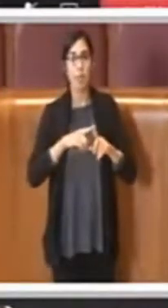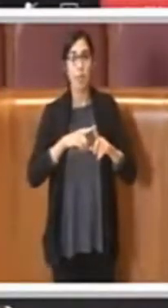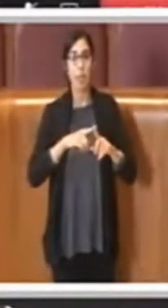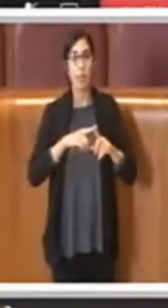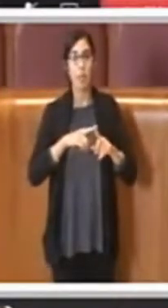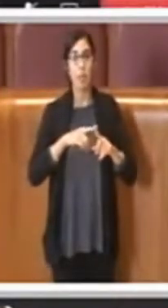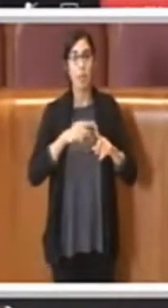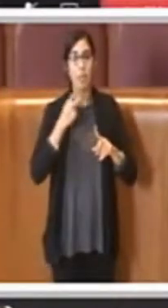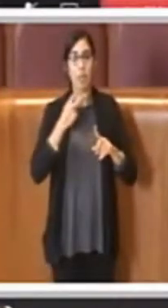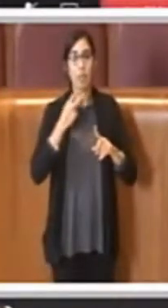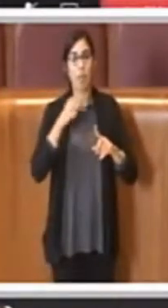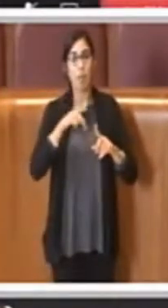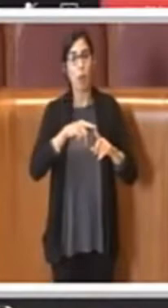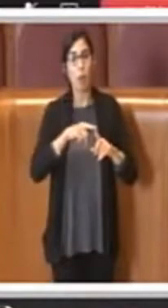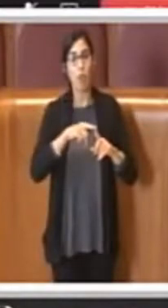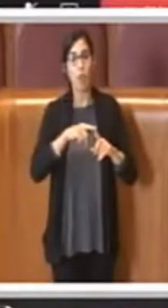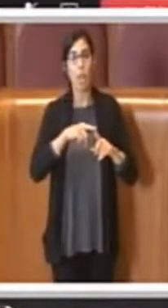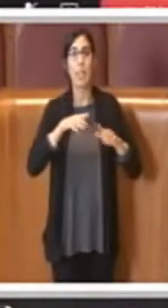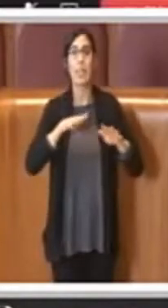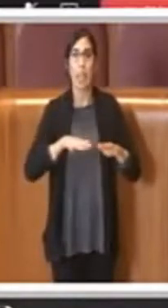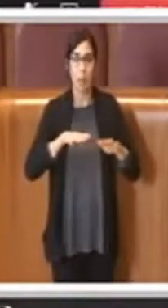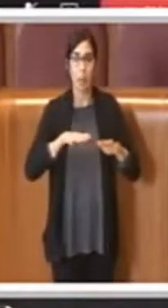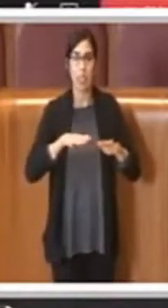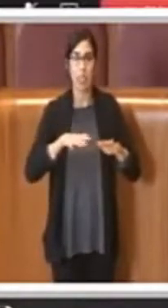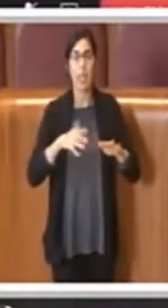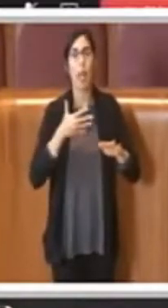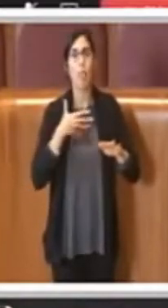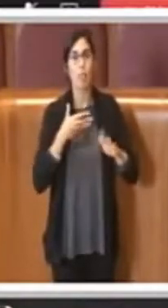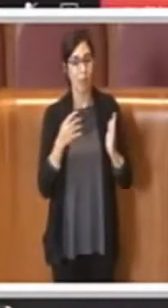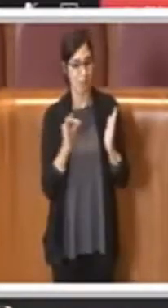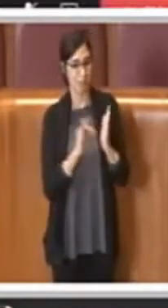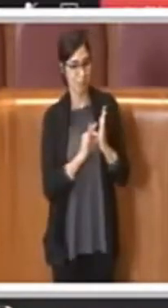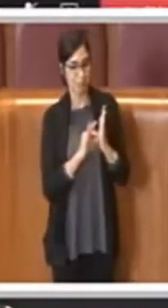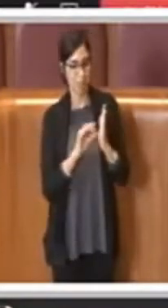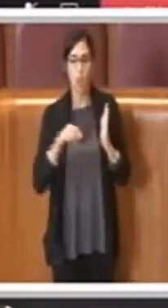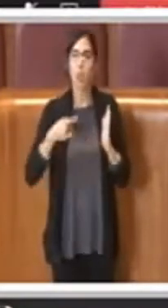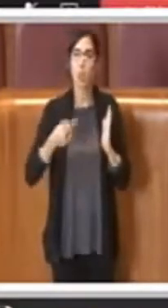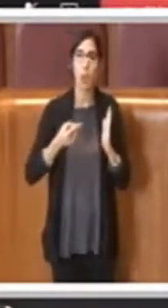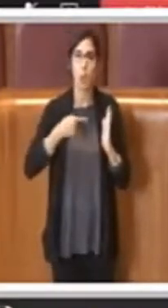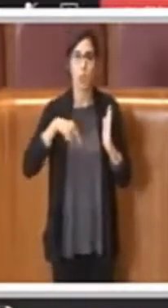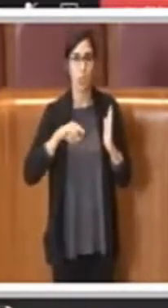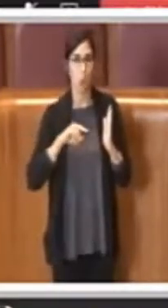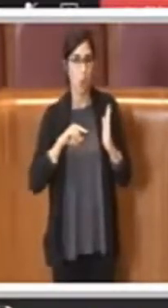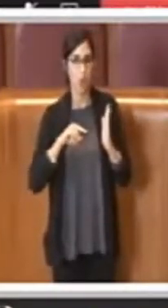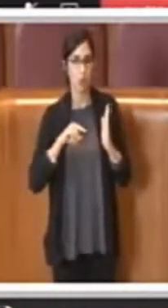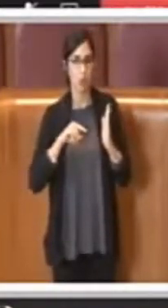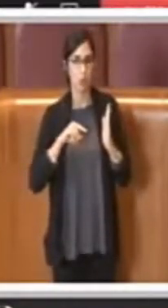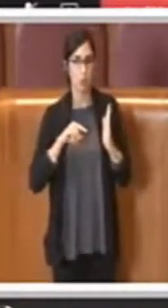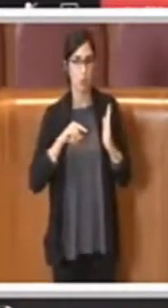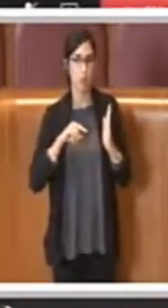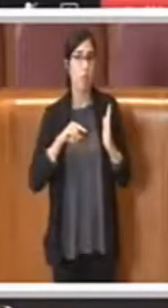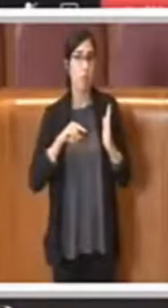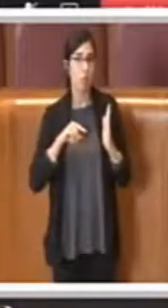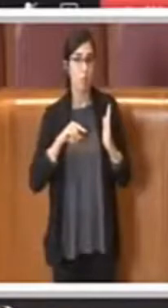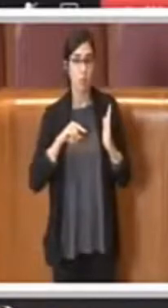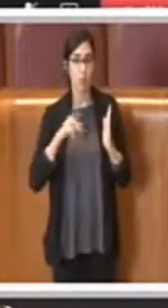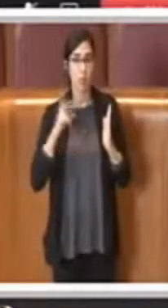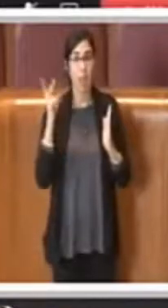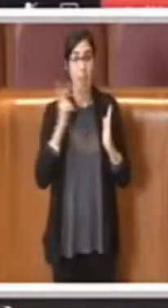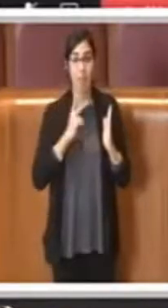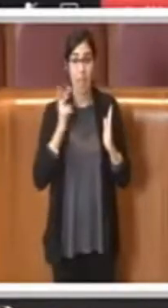punto dopo di noi. Cioè nonostante non si fosse ancora dato